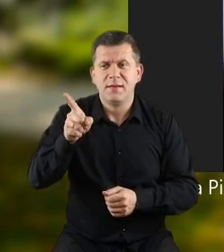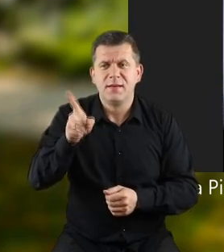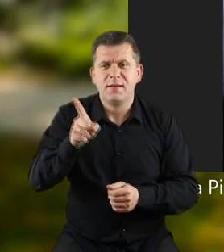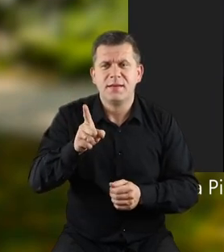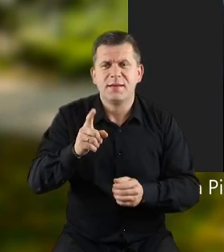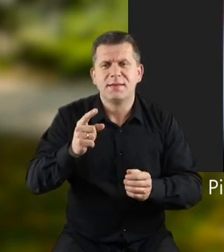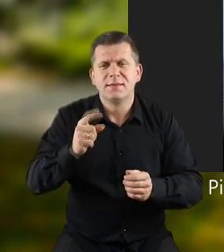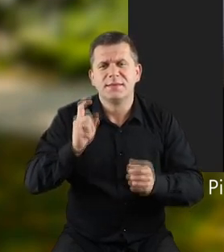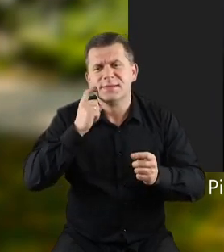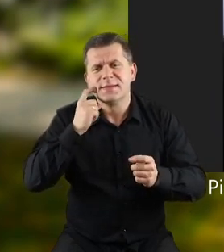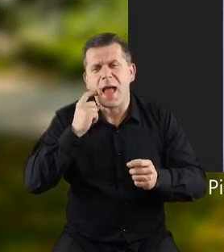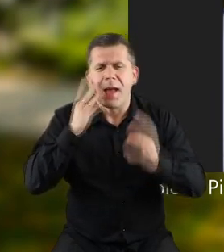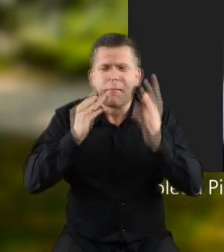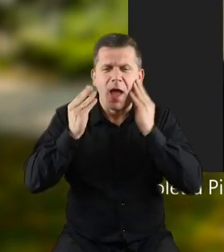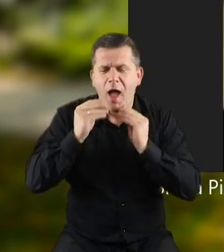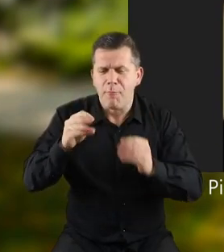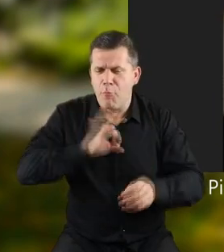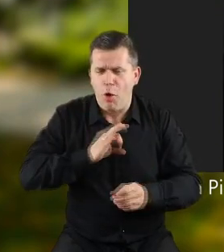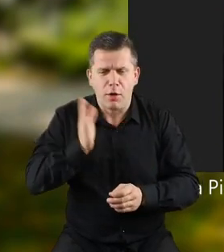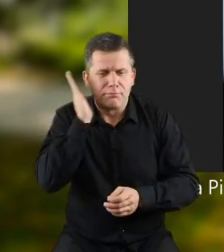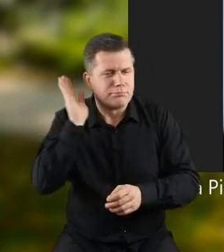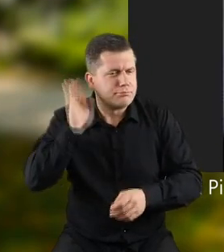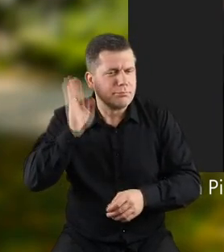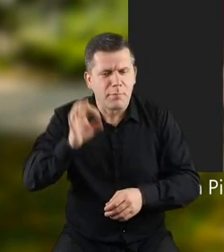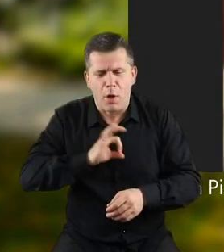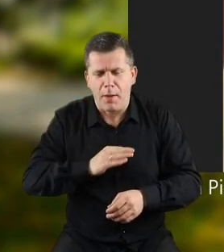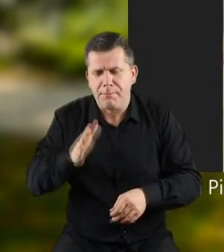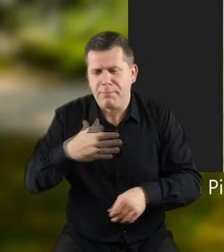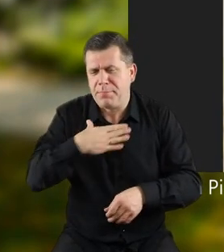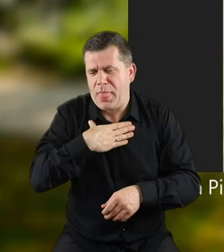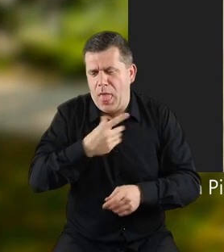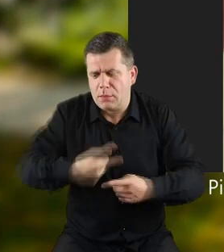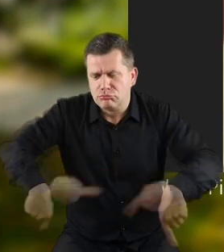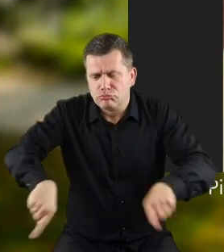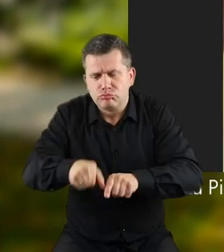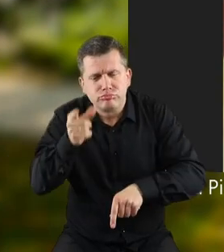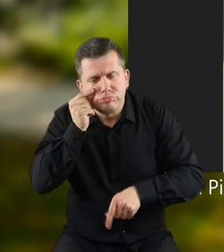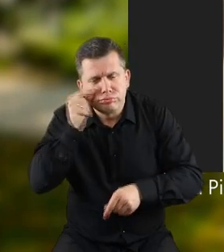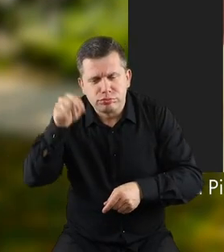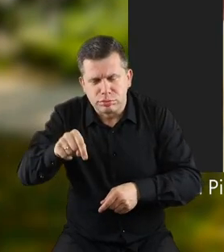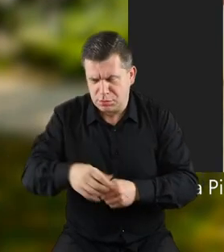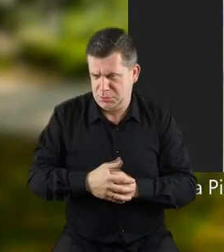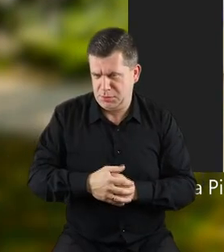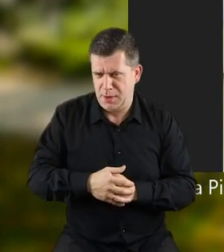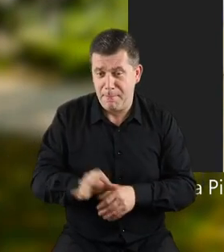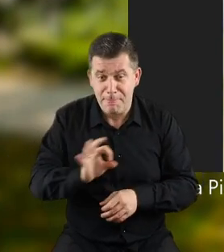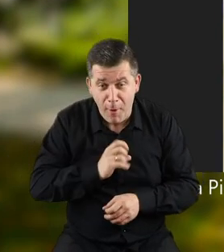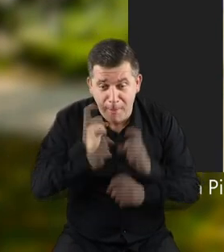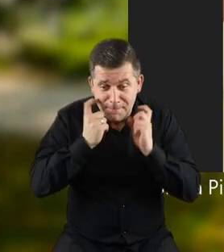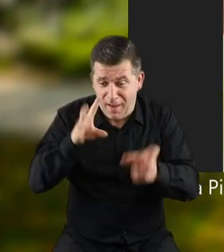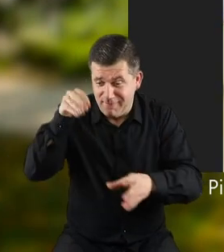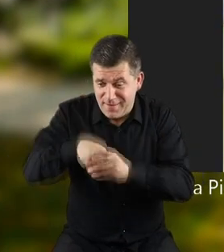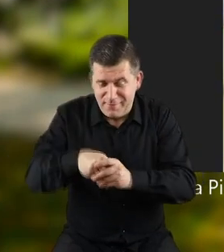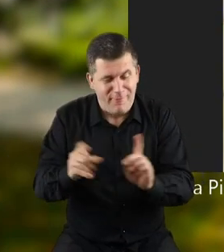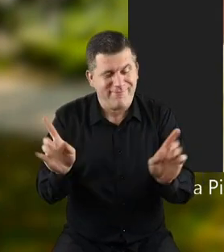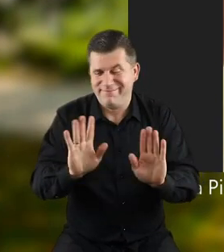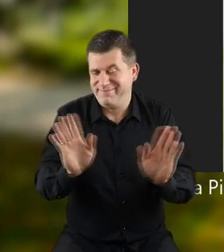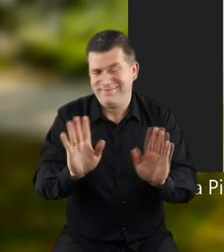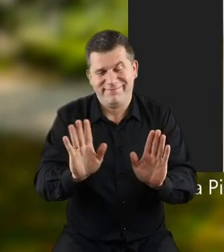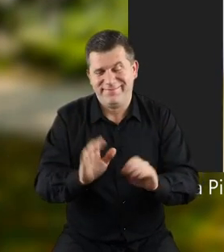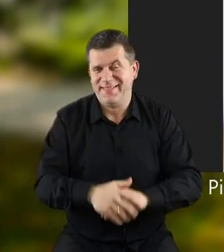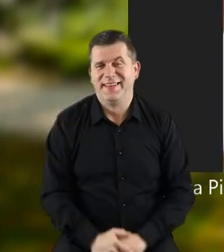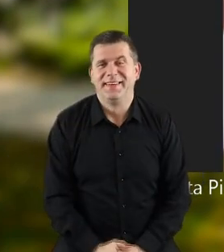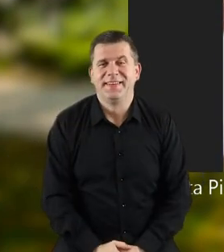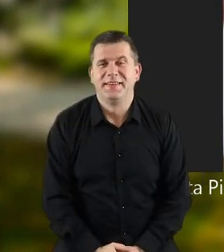zabawki w moim psim posłanku. Tak, ale moja się w psim posłanku nie zdarzyła.